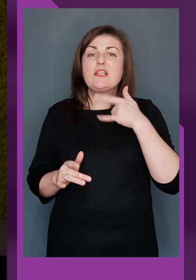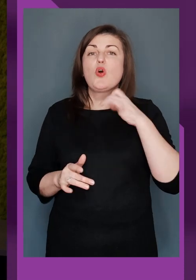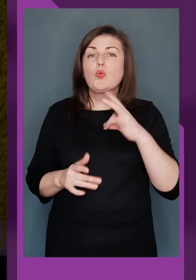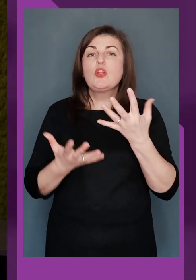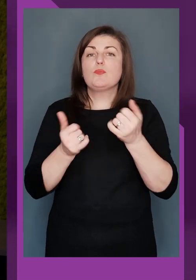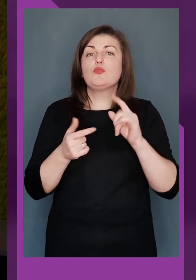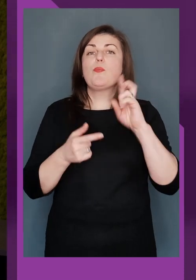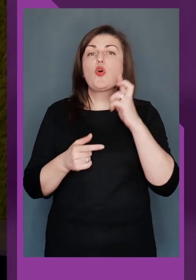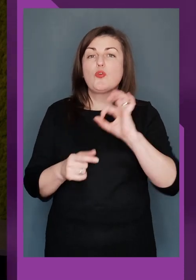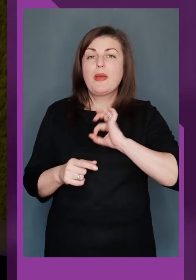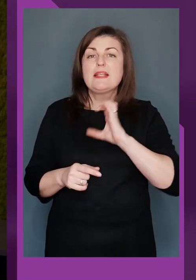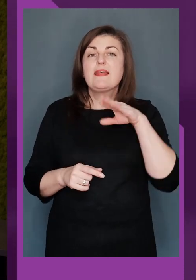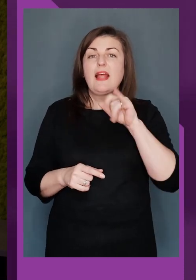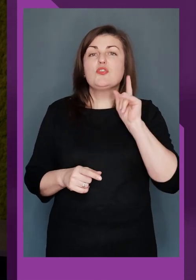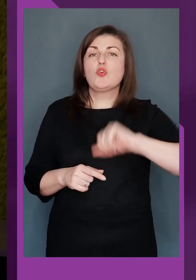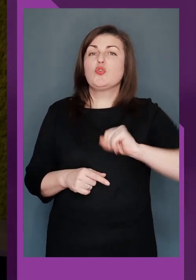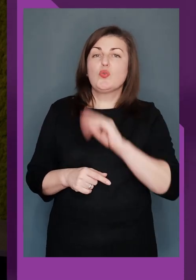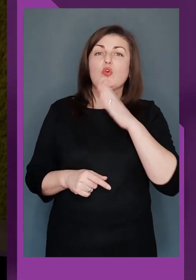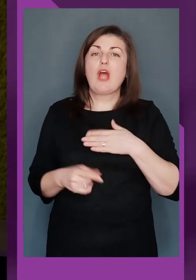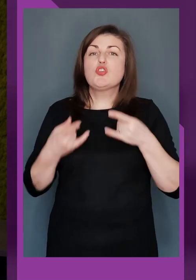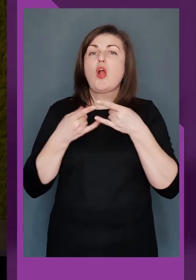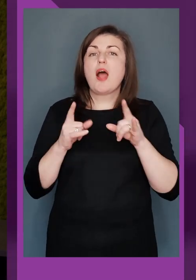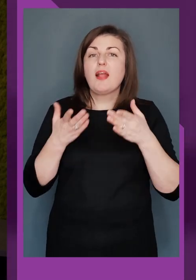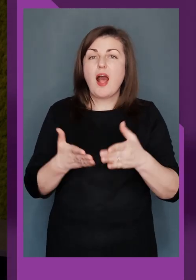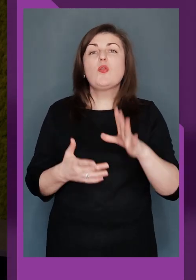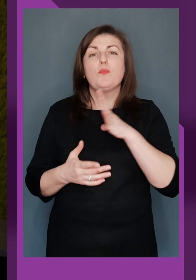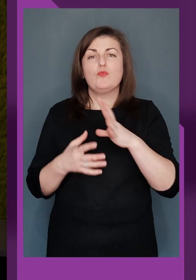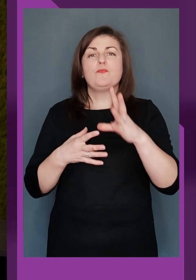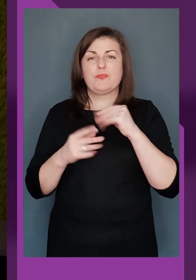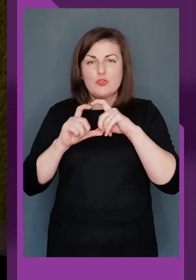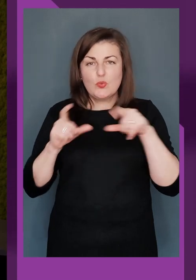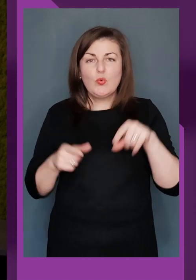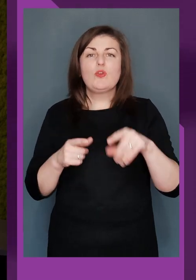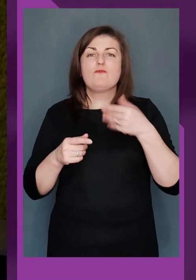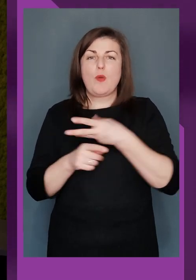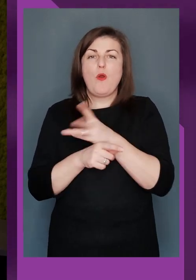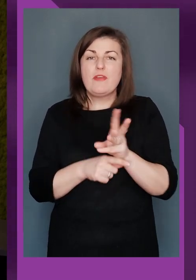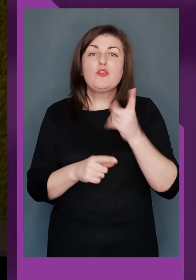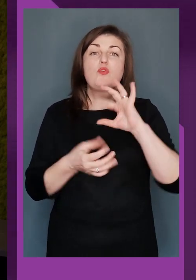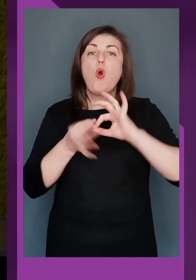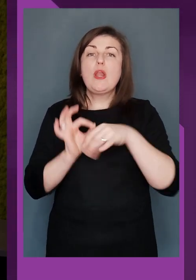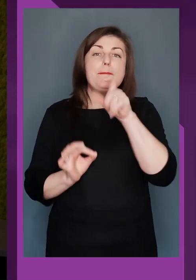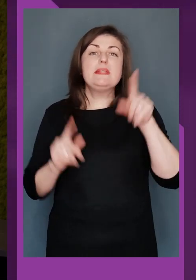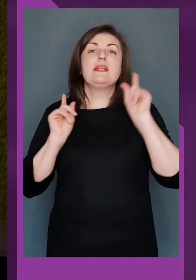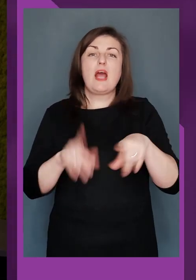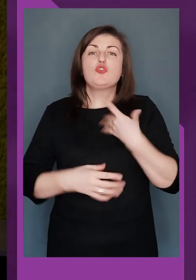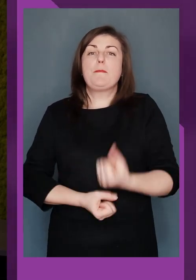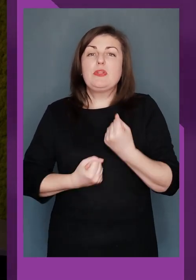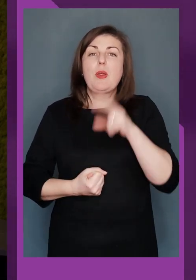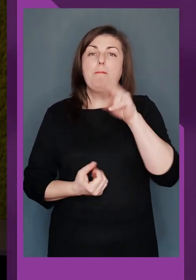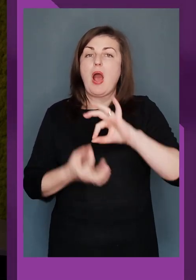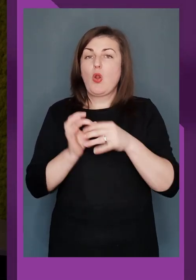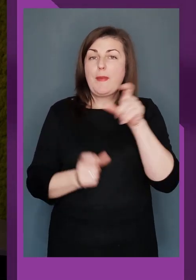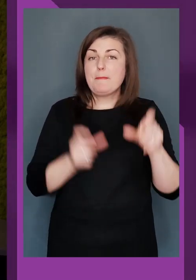Стас Горуна здобув бронзову медаль, Стас теж друг нашого каналу, був в цій студії, в цьому ефірі, тому що олімпійці також підтримують